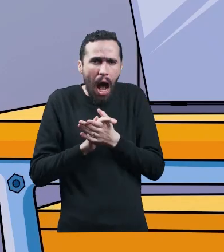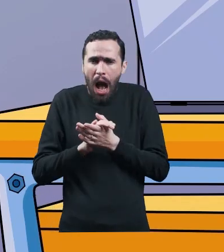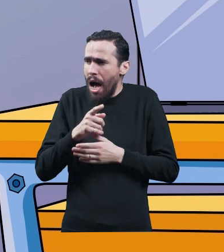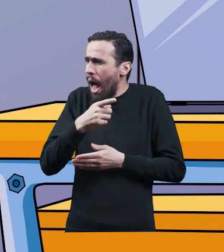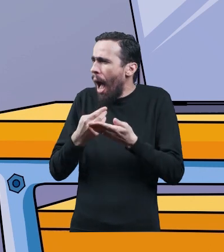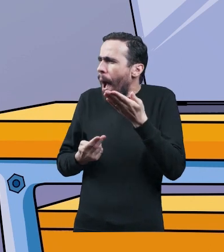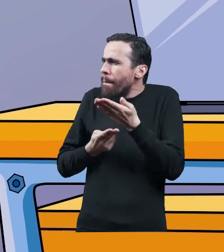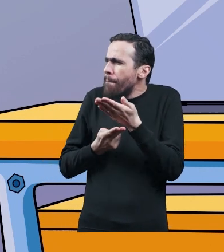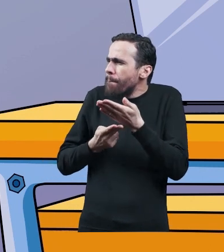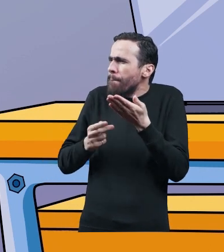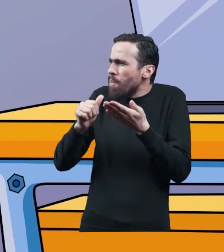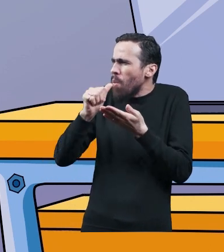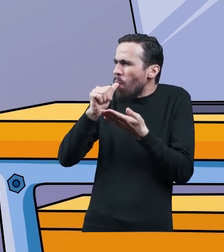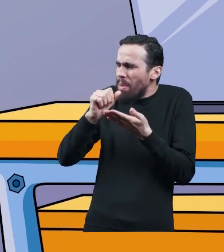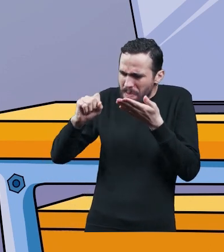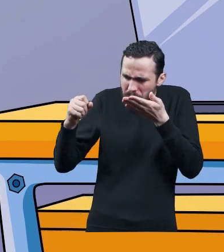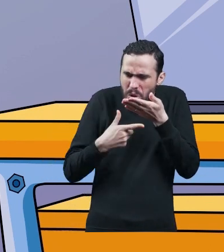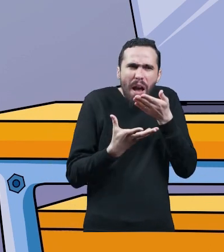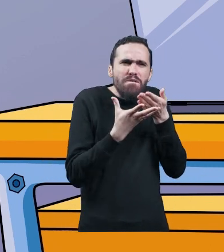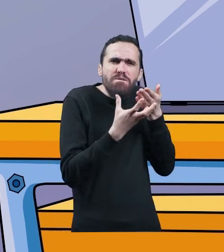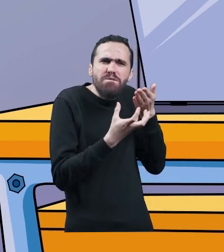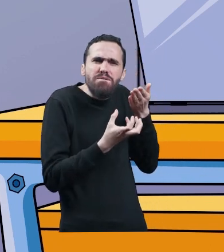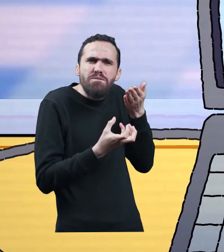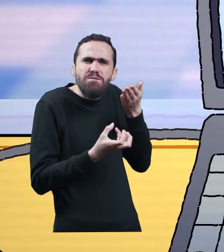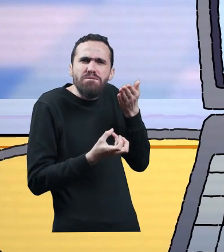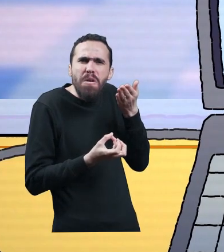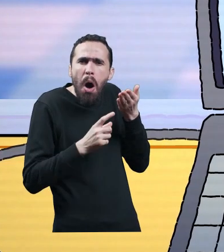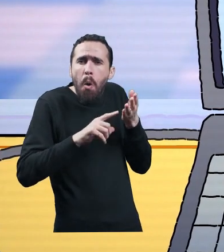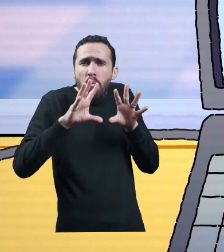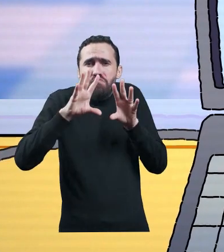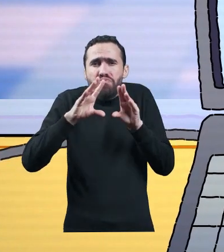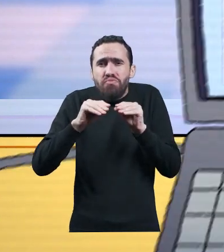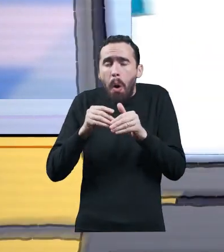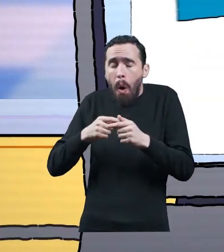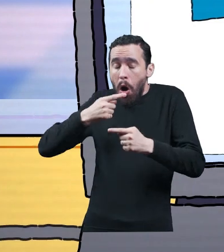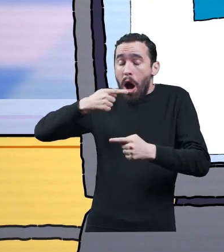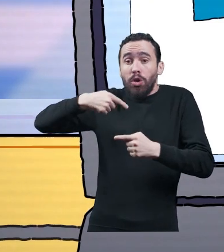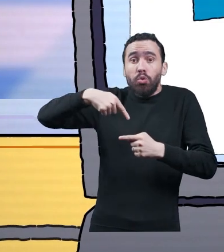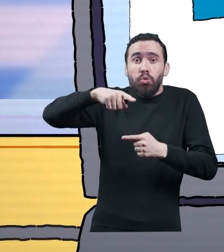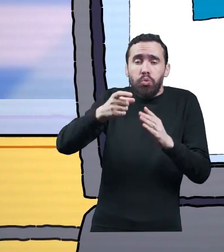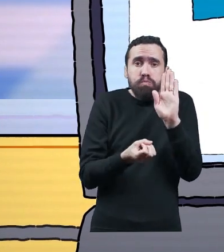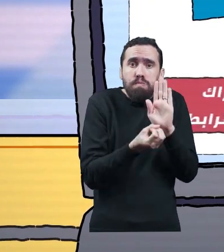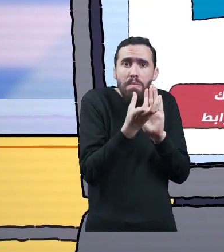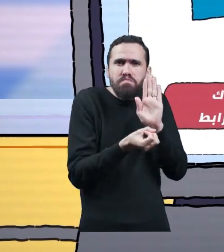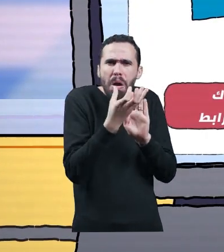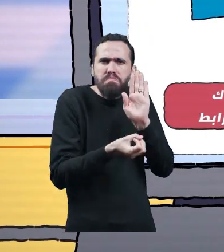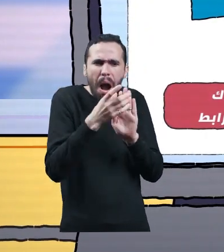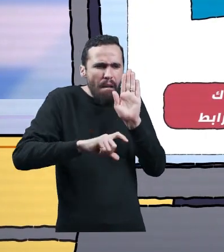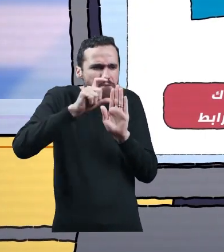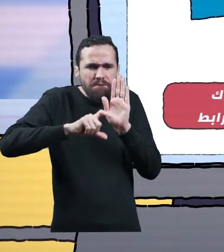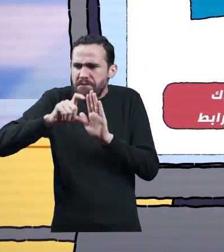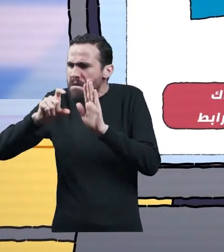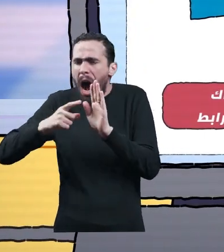الحاسوب المحمول تنفذ بسرعة أكبر من المعتاد ودائماً تظهر لإعلانات غير مناسبة في جميع